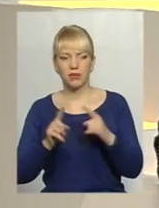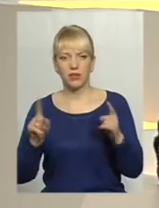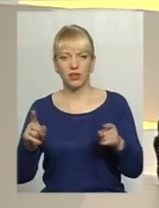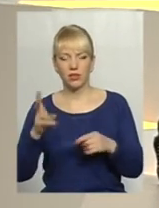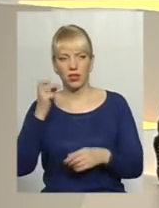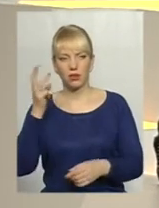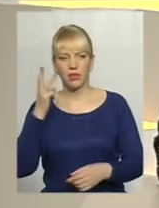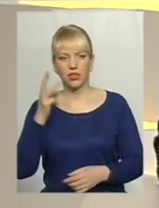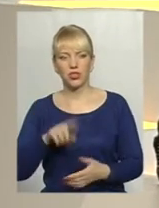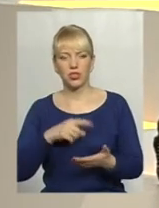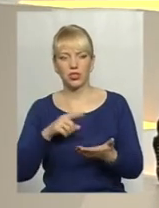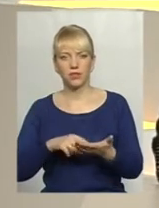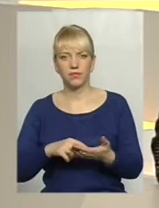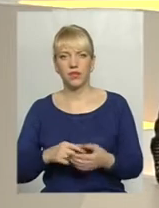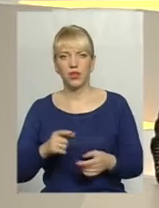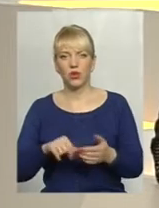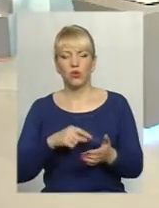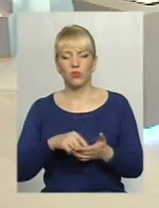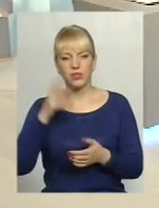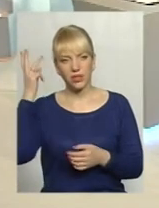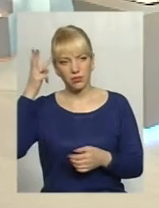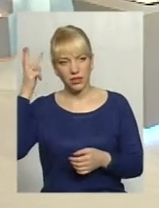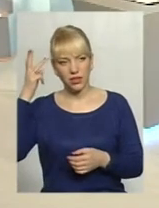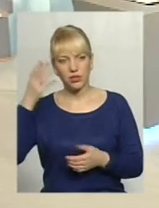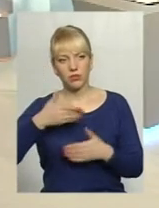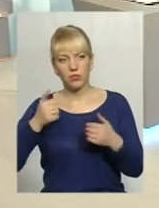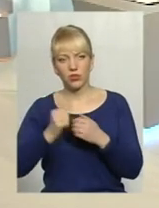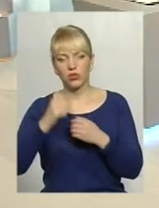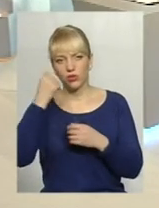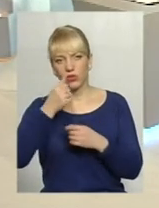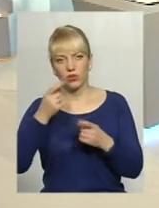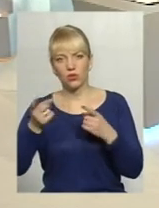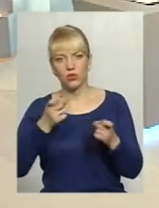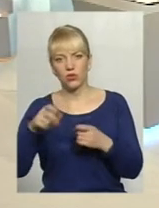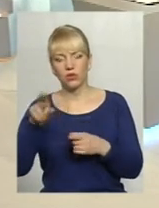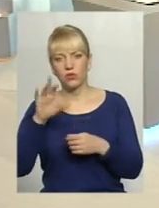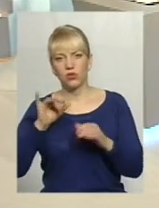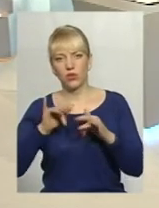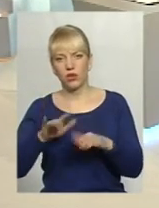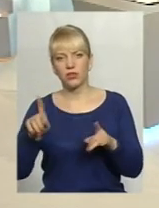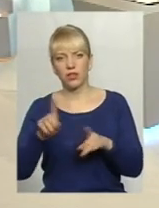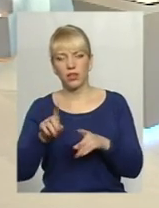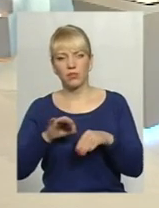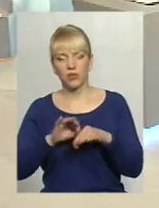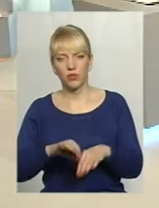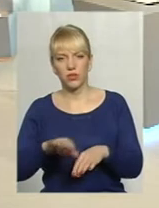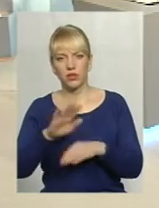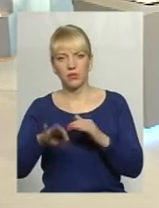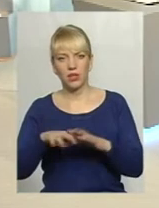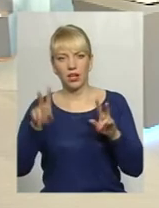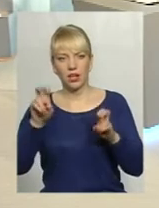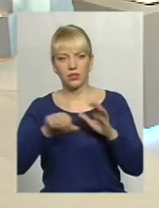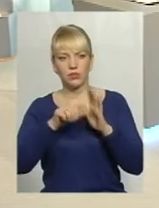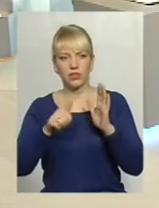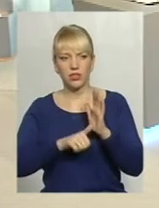Хмельниччині? В місті Хмельницькому ми щороку долучаємося до акції, що проходить під гаслом 16